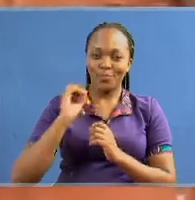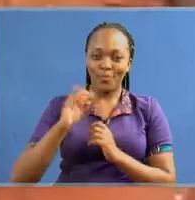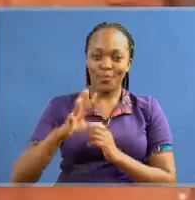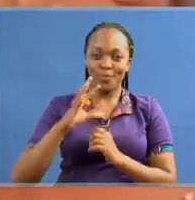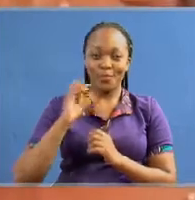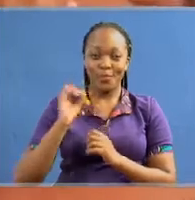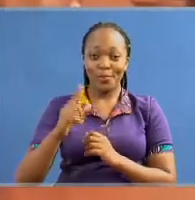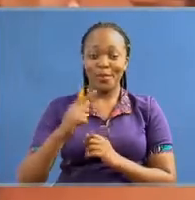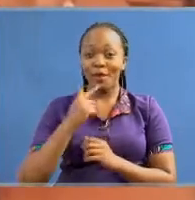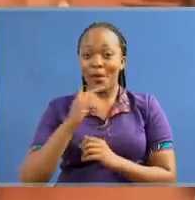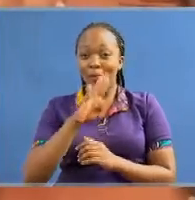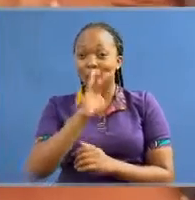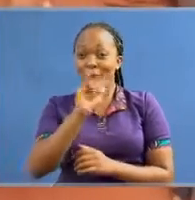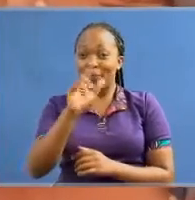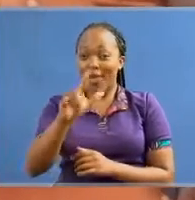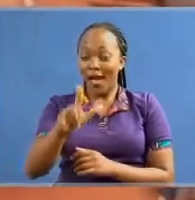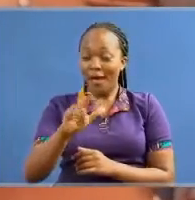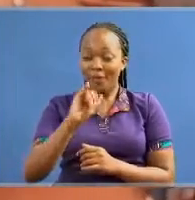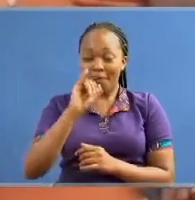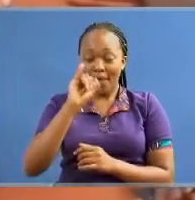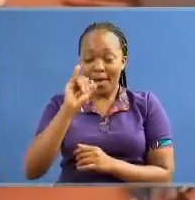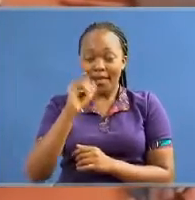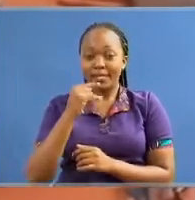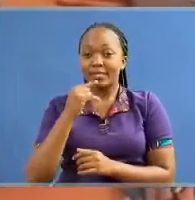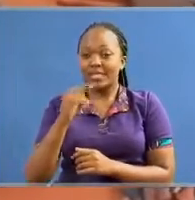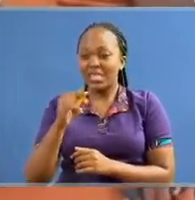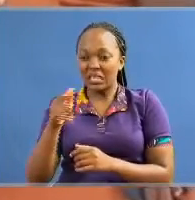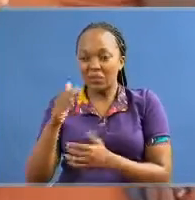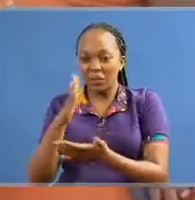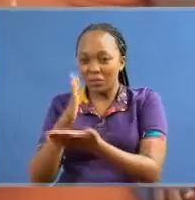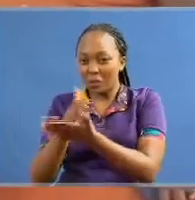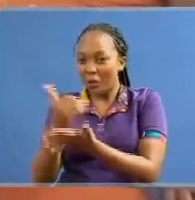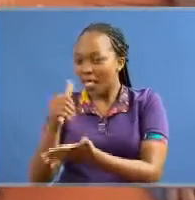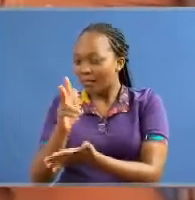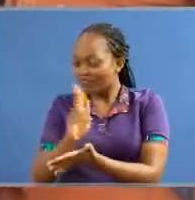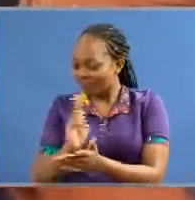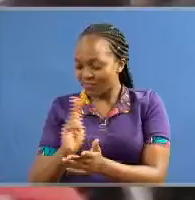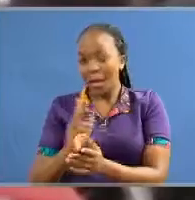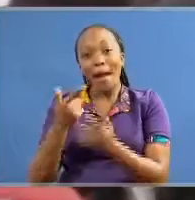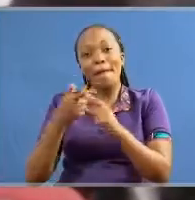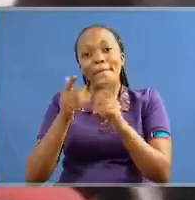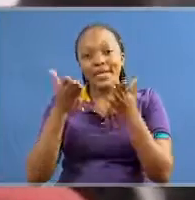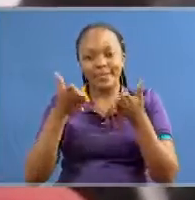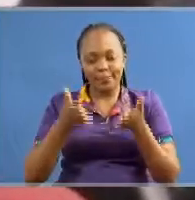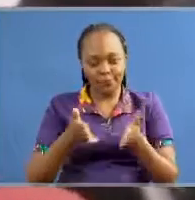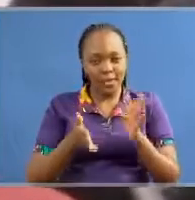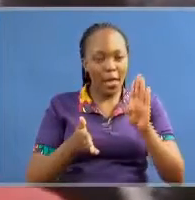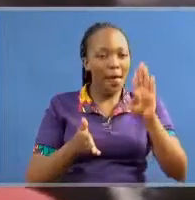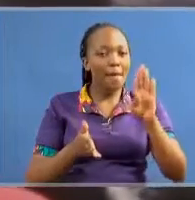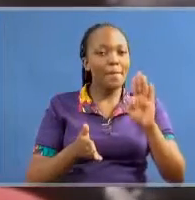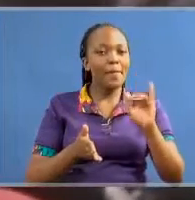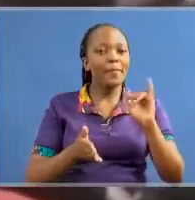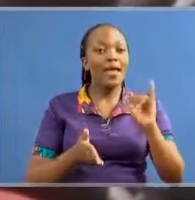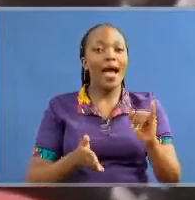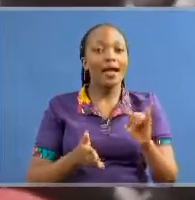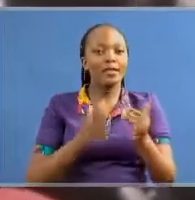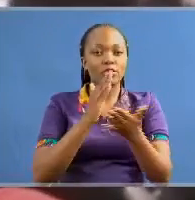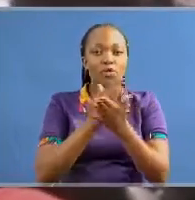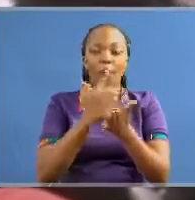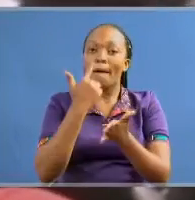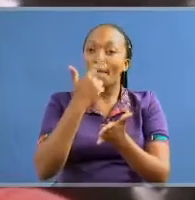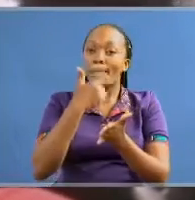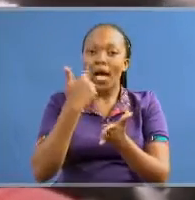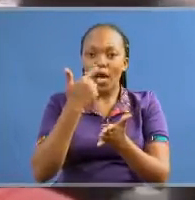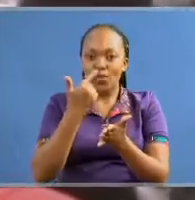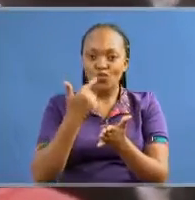Sasa imekomesho na virusi vya corona kwa mda baada serikali kutangaza kuwa kuna kisa cha mwanamuke mmoja na ugunjwa